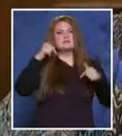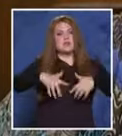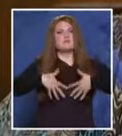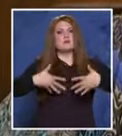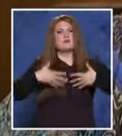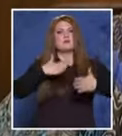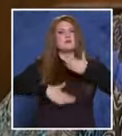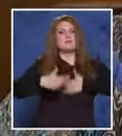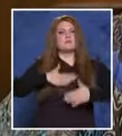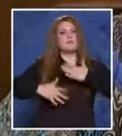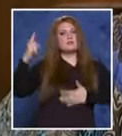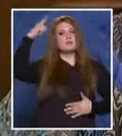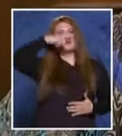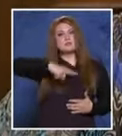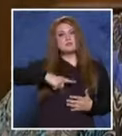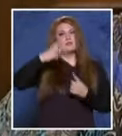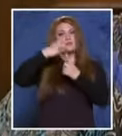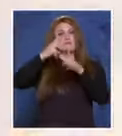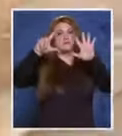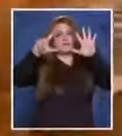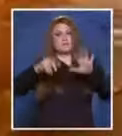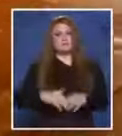пожелавам приятен ден в компанията на ТВ7.